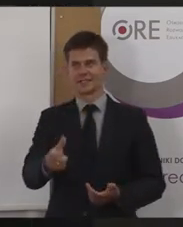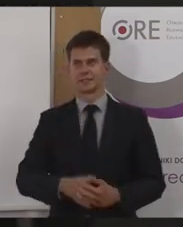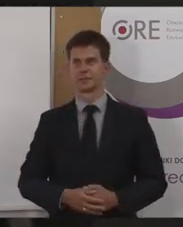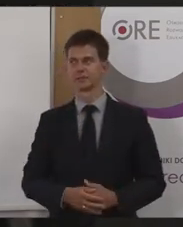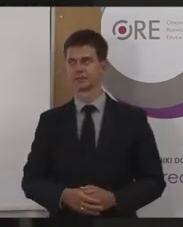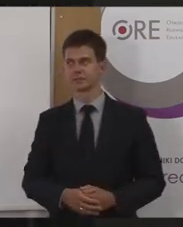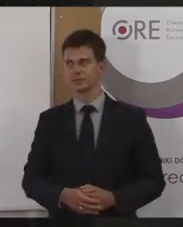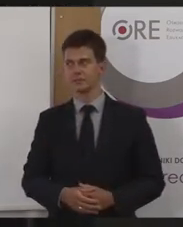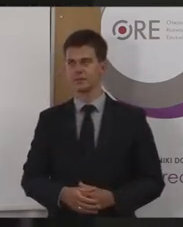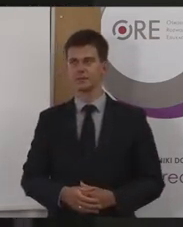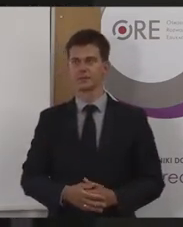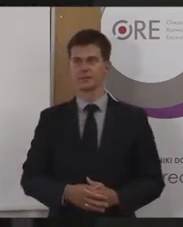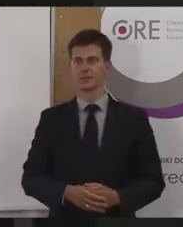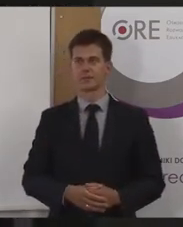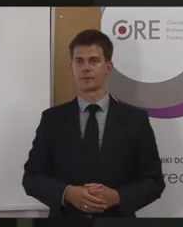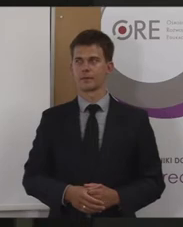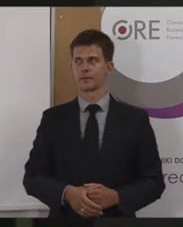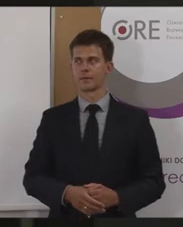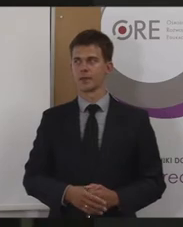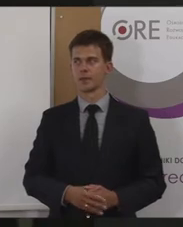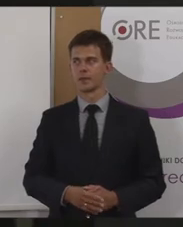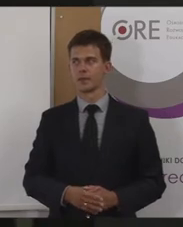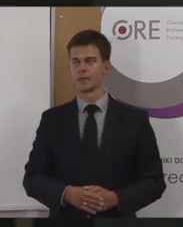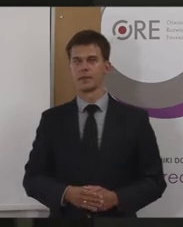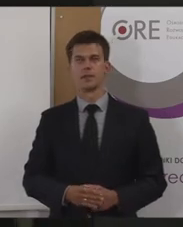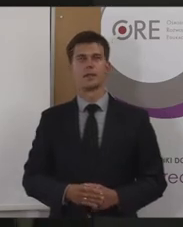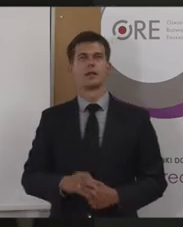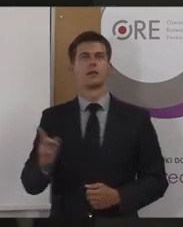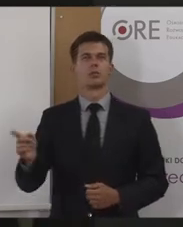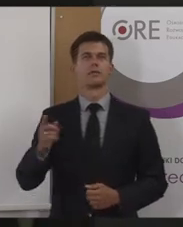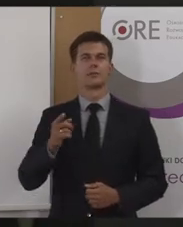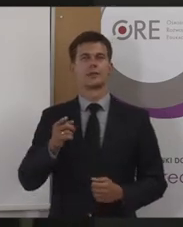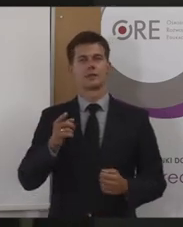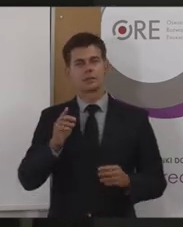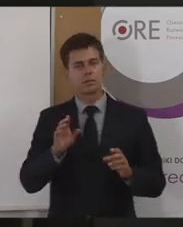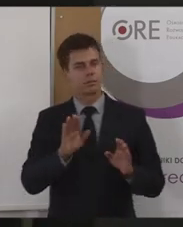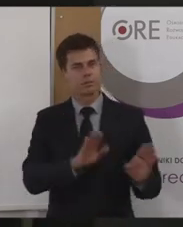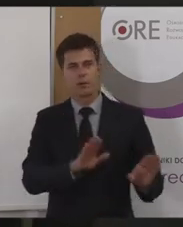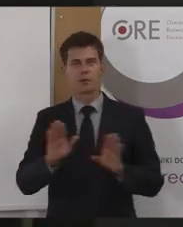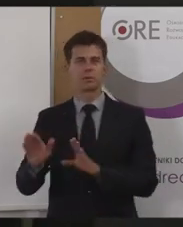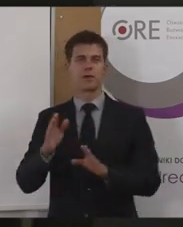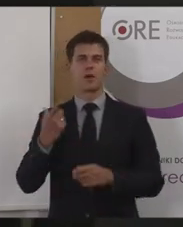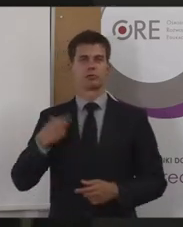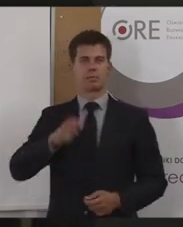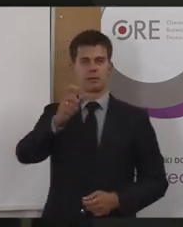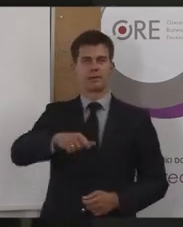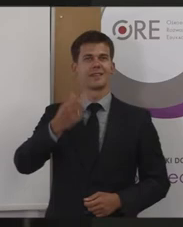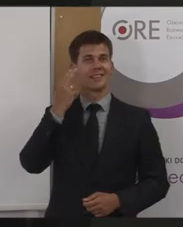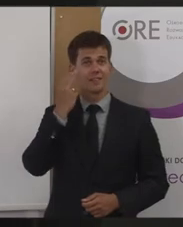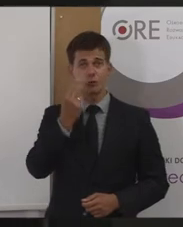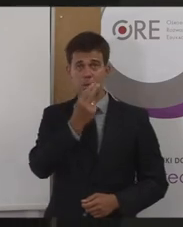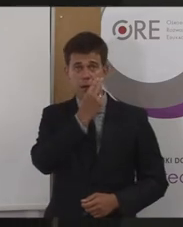Zgadza Zgadza się, to pan zna ten fragment. Ale w każdym bądź razie tak postrzega osoba niewidoma,